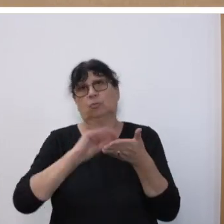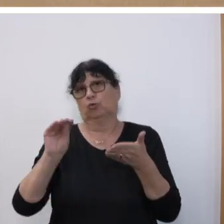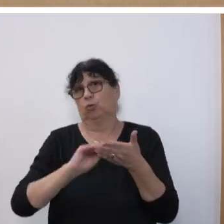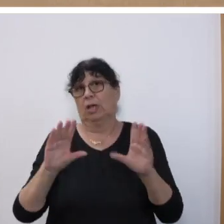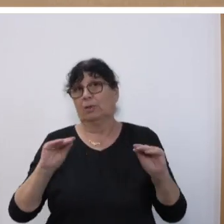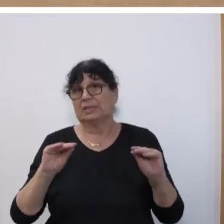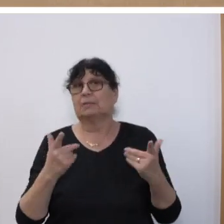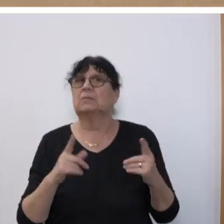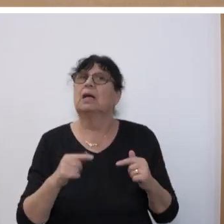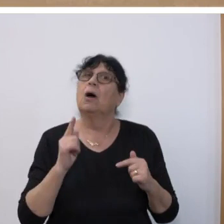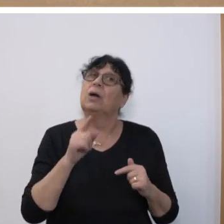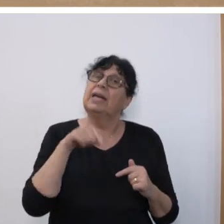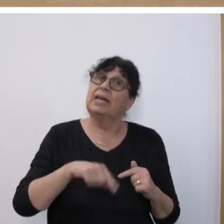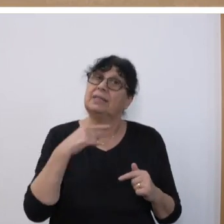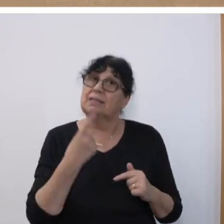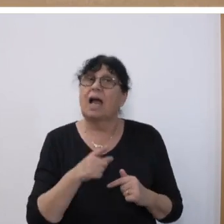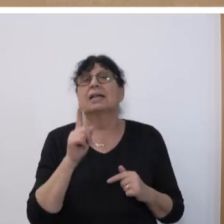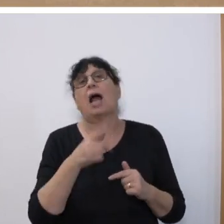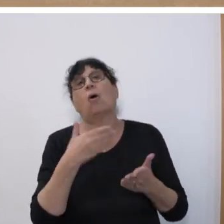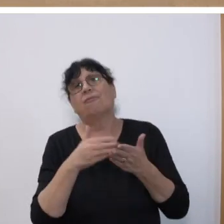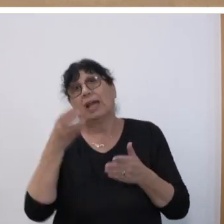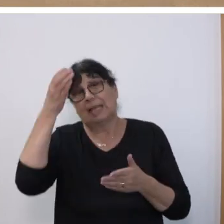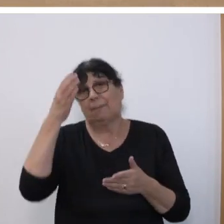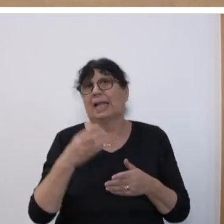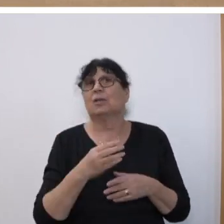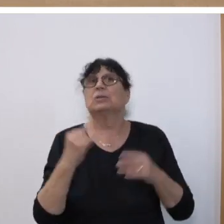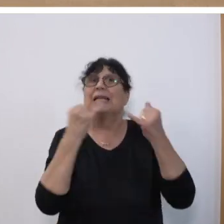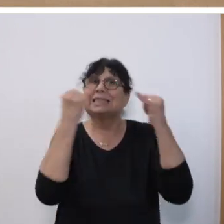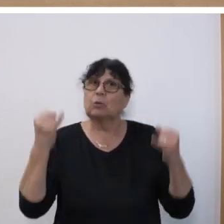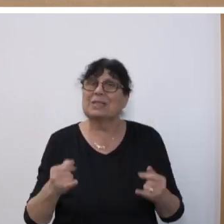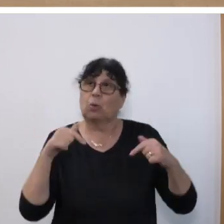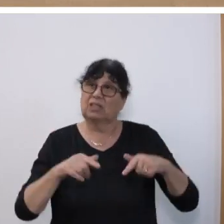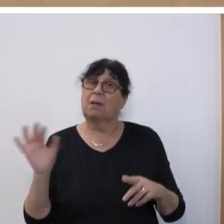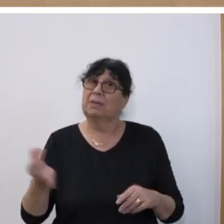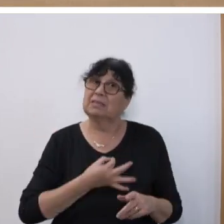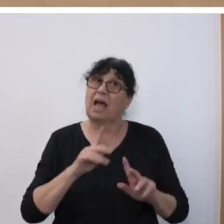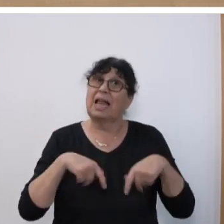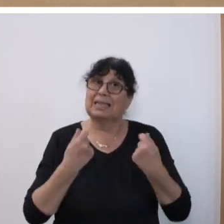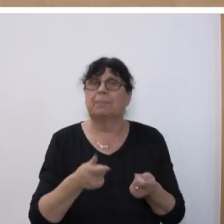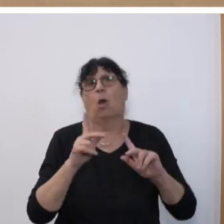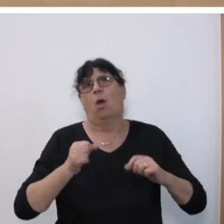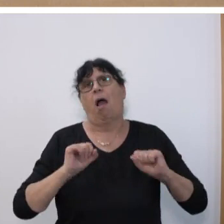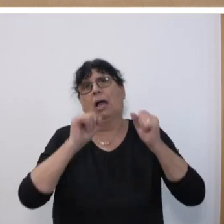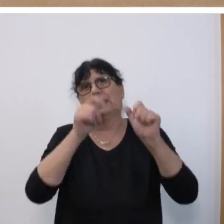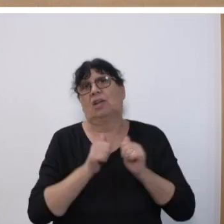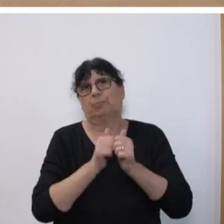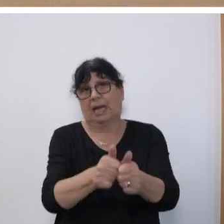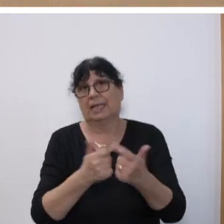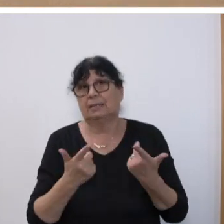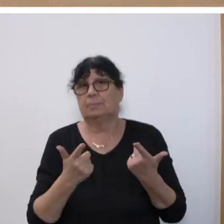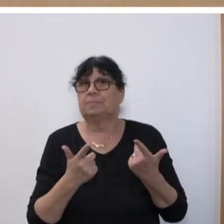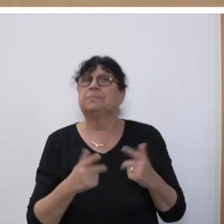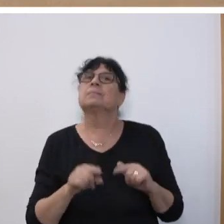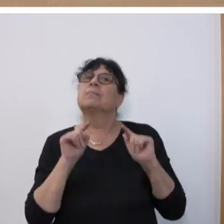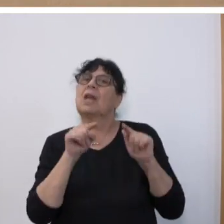und ich darf an der Stelle sagen, von unseren Fortbildungsinstitutionen, die wir im Saarland haben, auch sehr aktiv begleitet wird, indem nämlich